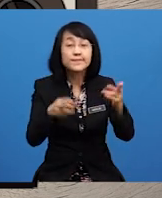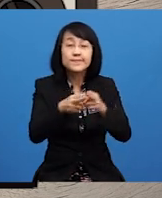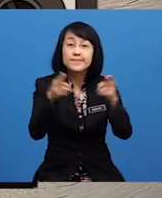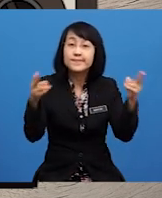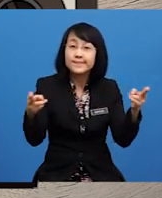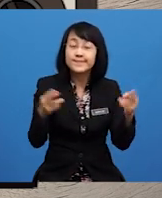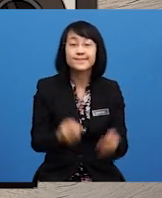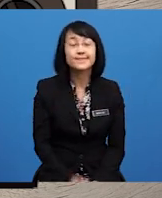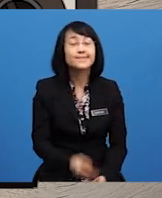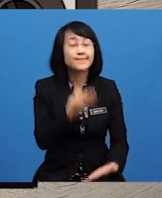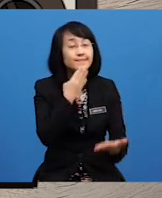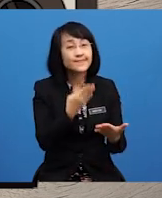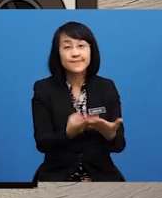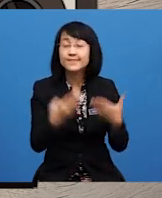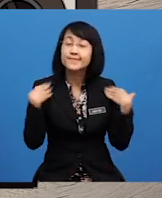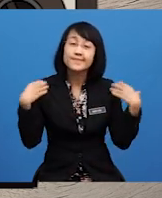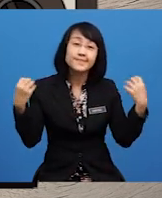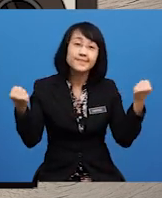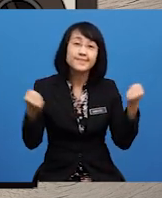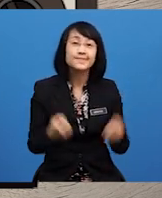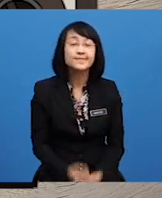khabar Baik Tihat